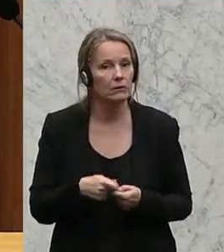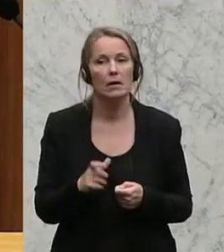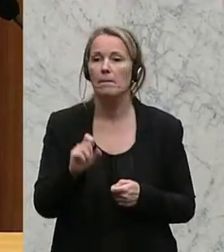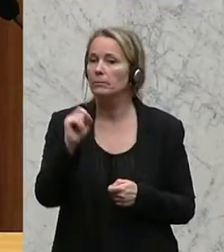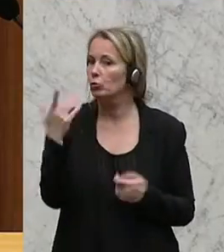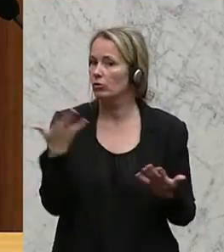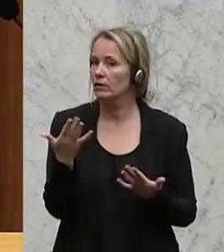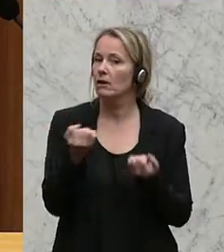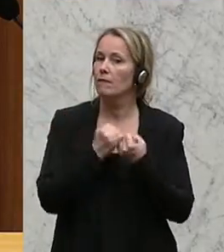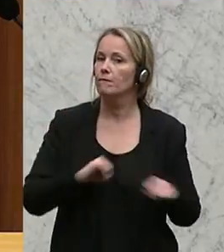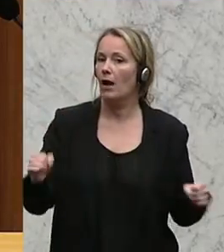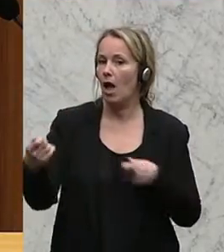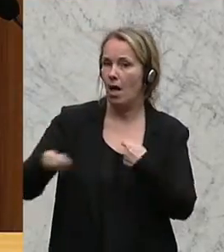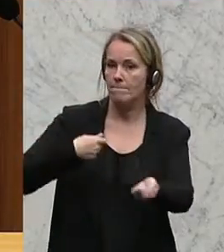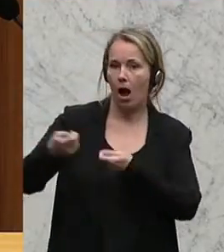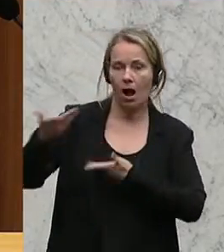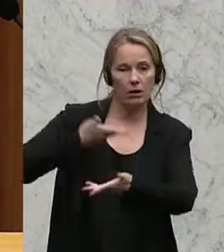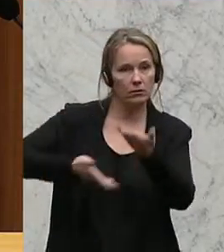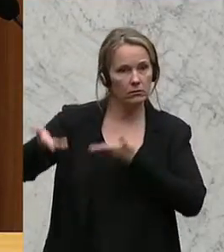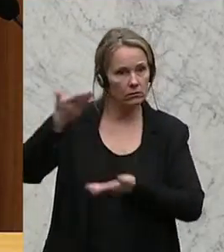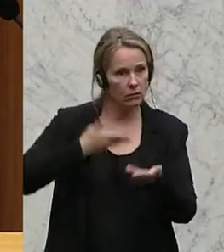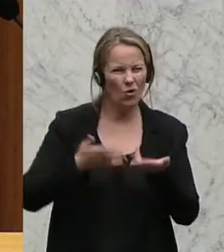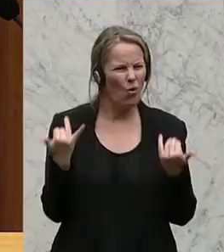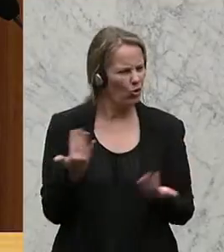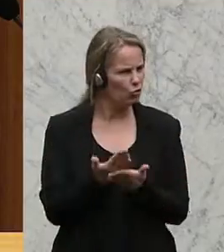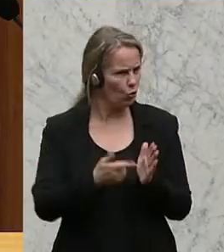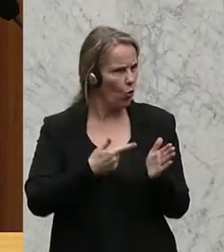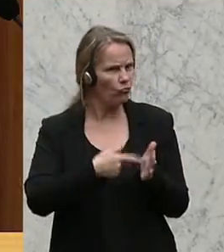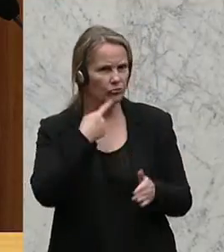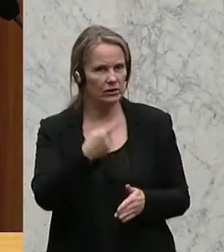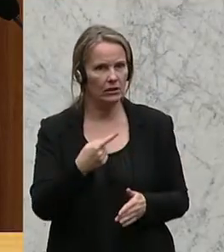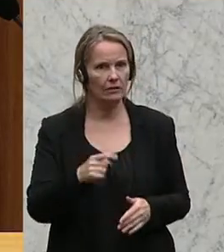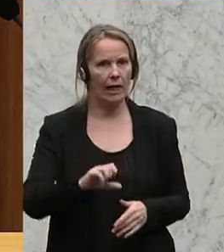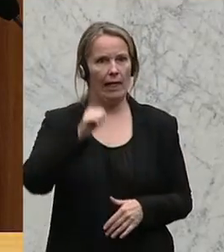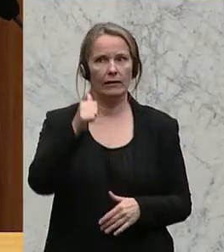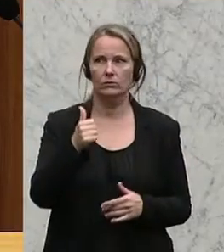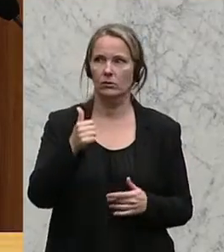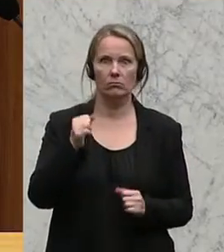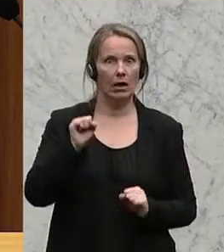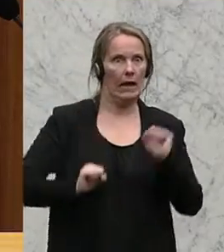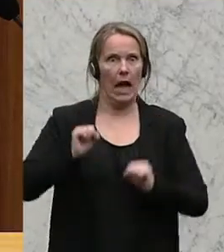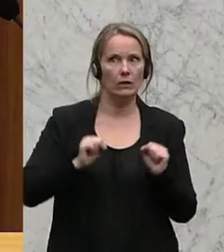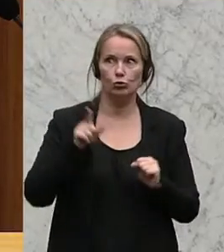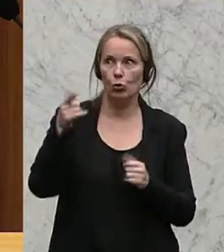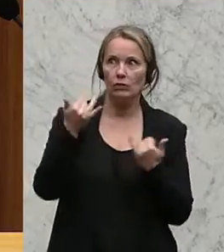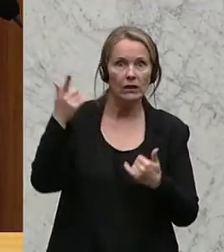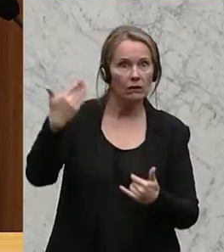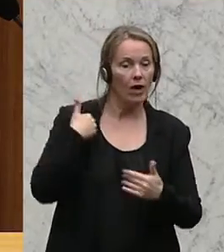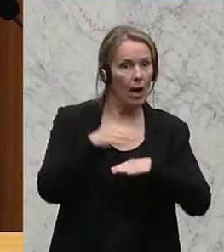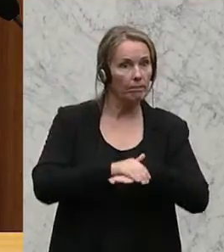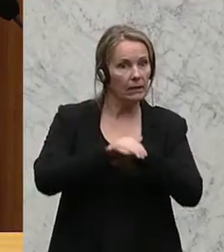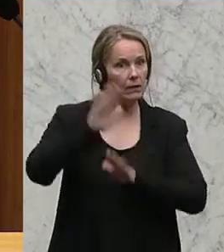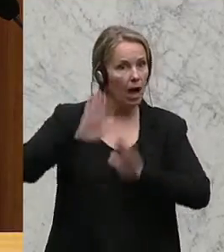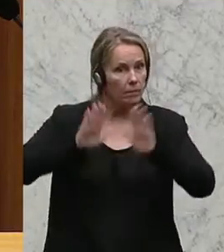der freie Binnenmarkt. Die heute bereits mehrfach angesprochenen ersten Reaktionen auf das britische Abstimmungsergebnis